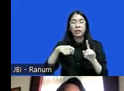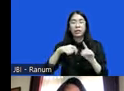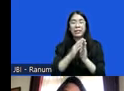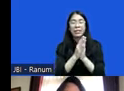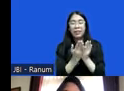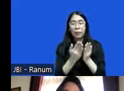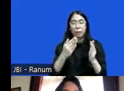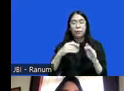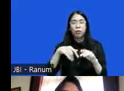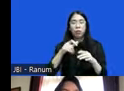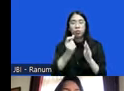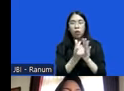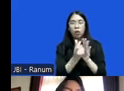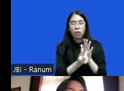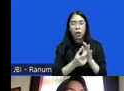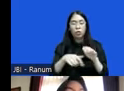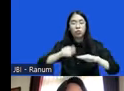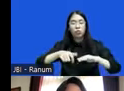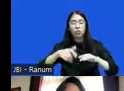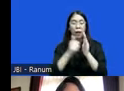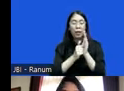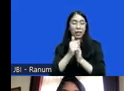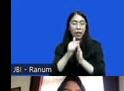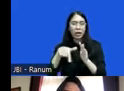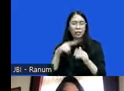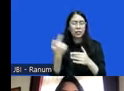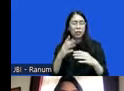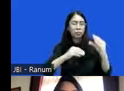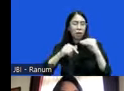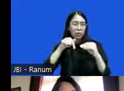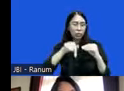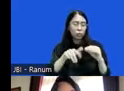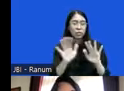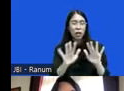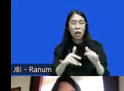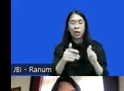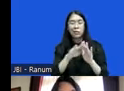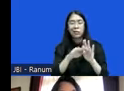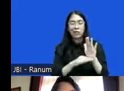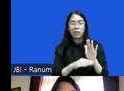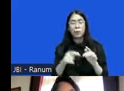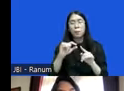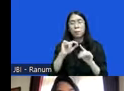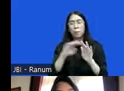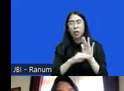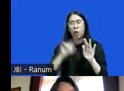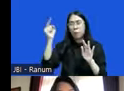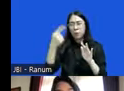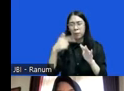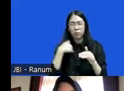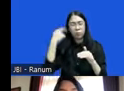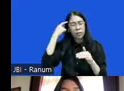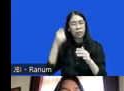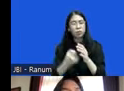pidananya begitu ya sekalian saja kita bahas di situ nggak kemudian diatur dengan peraturan pemerintah yang menurut saya nanti akan justru